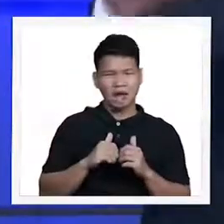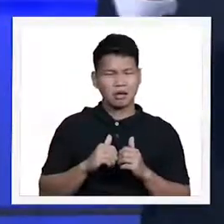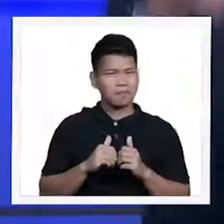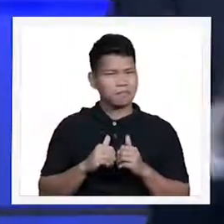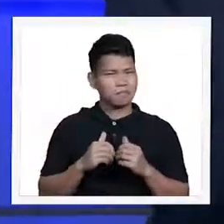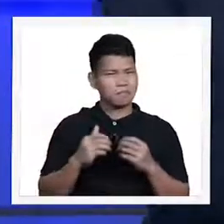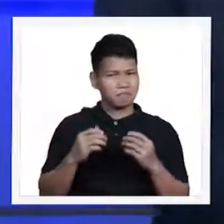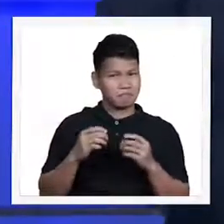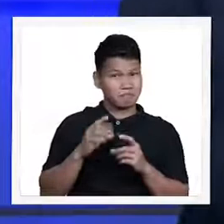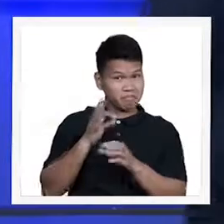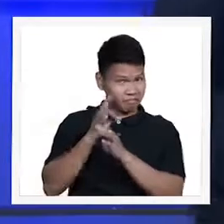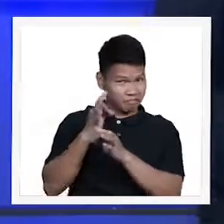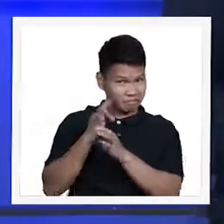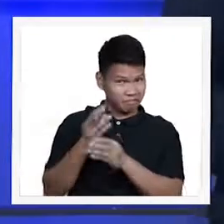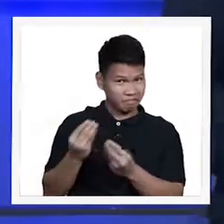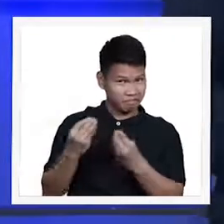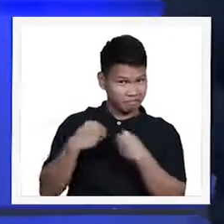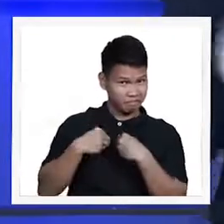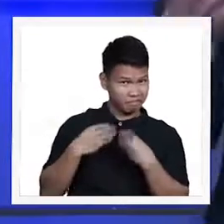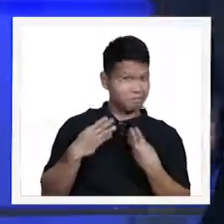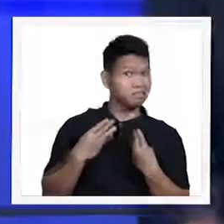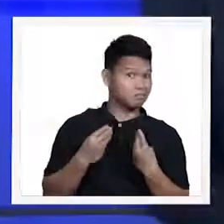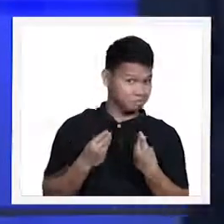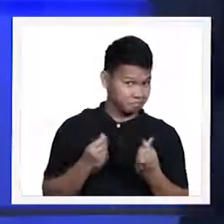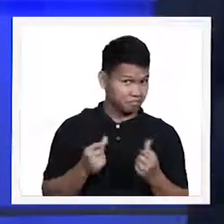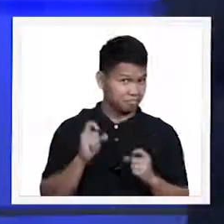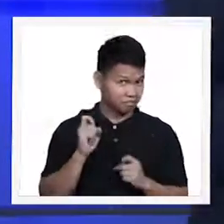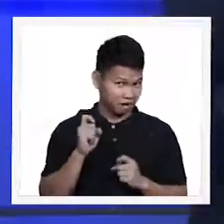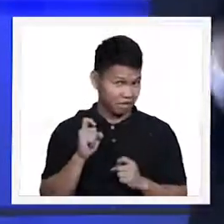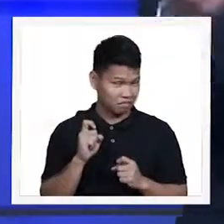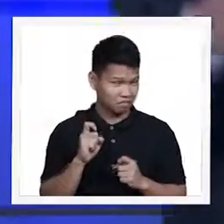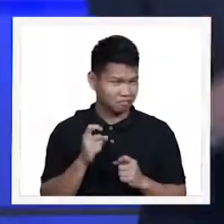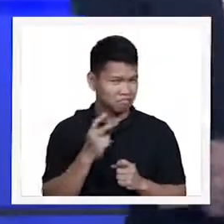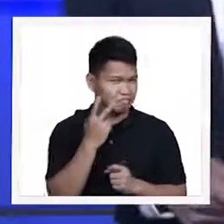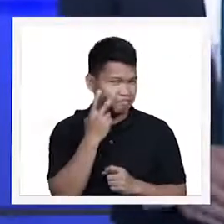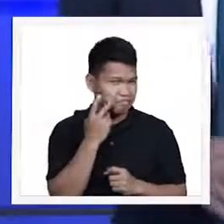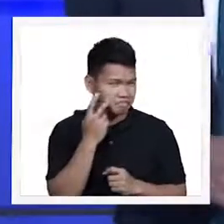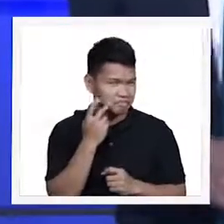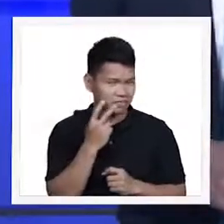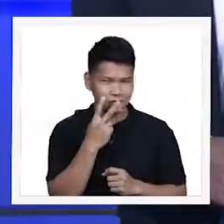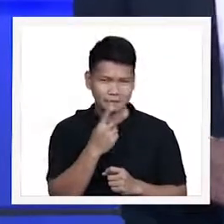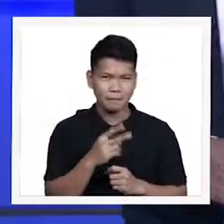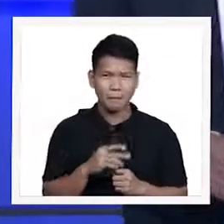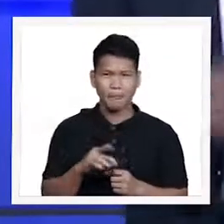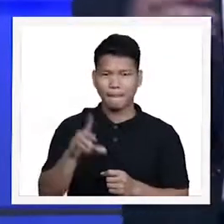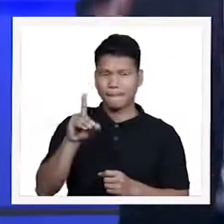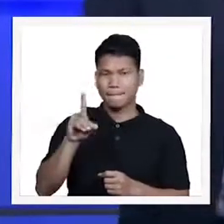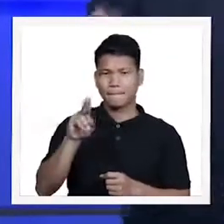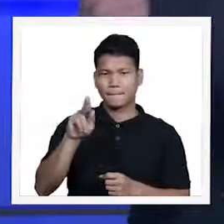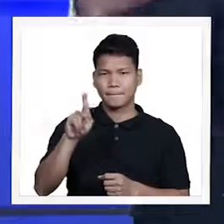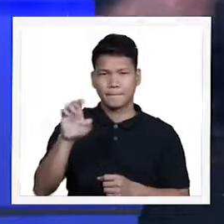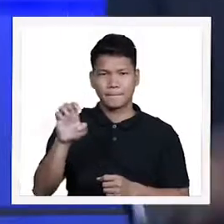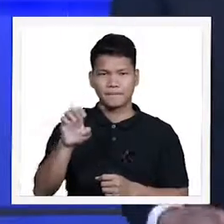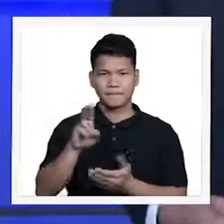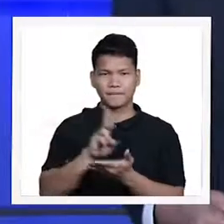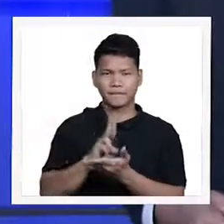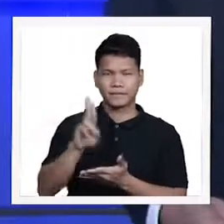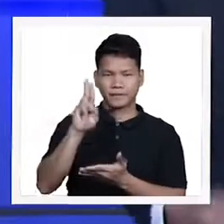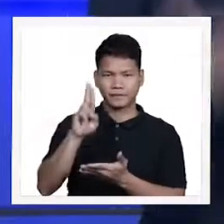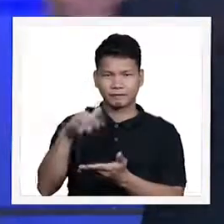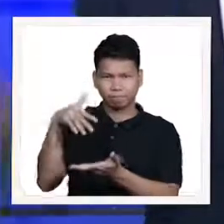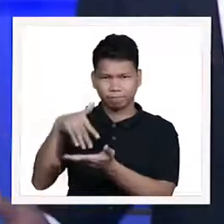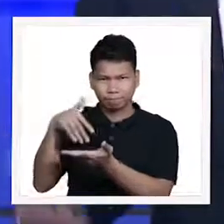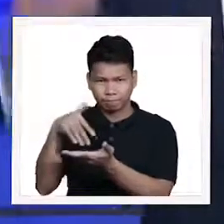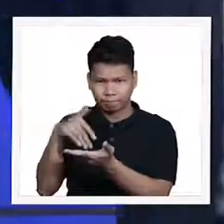yung paniniwala? O pananampalataya? In a Duke University study, Devote patients